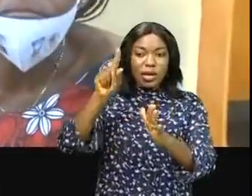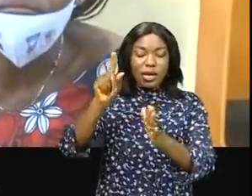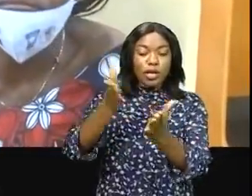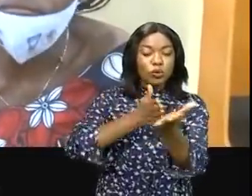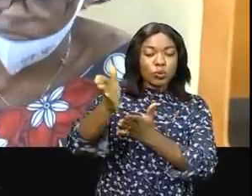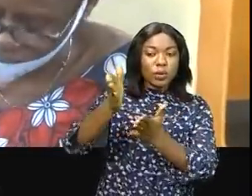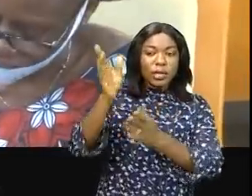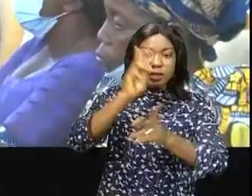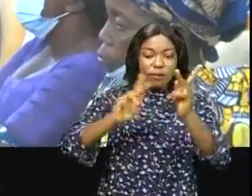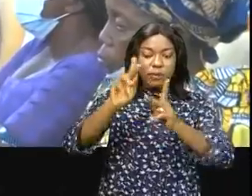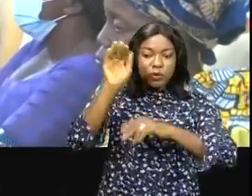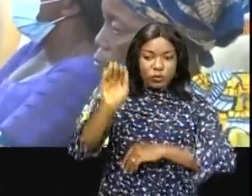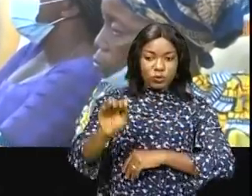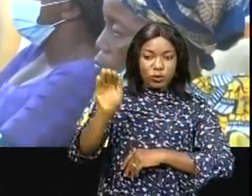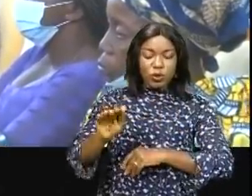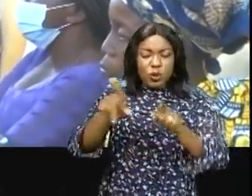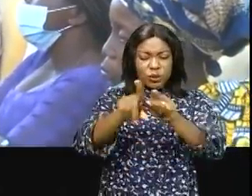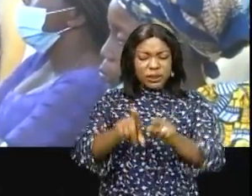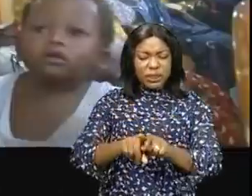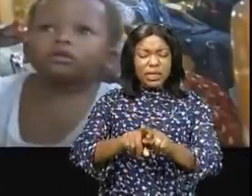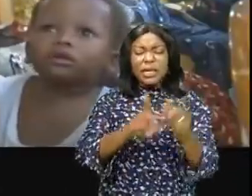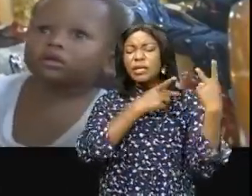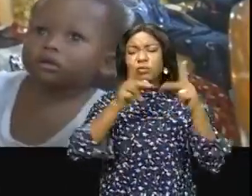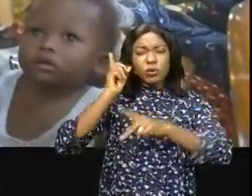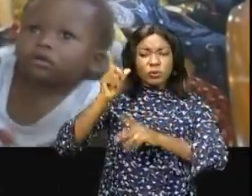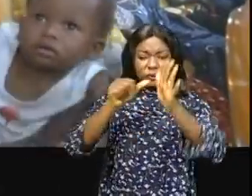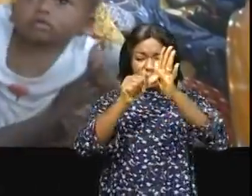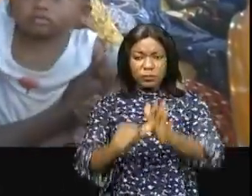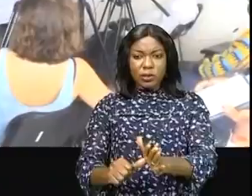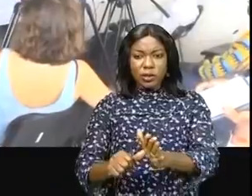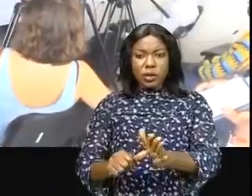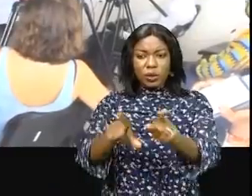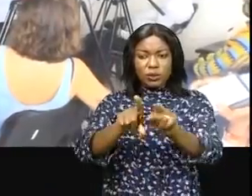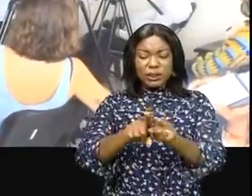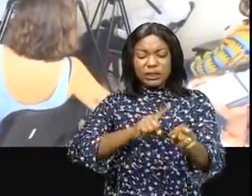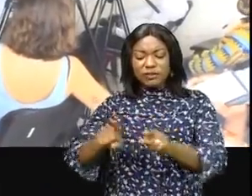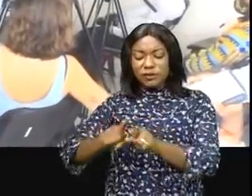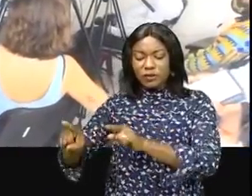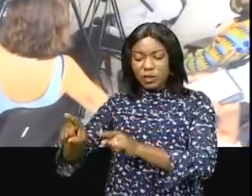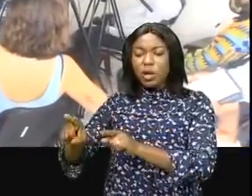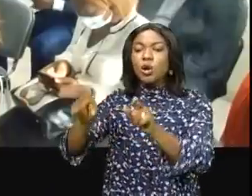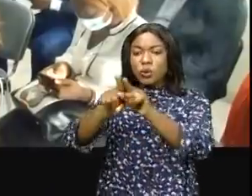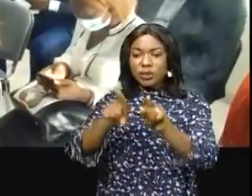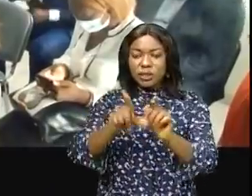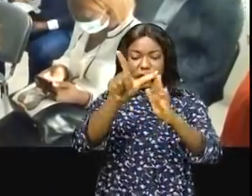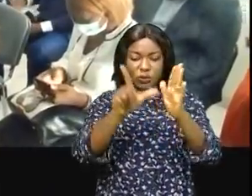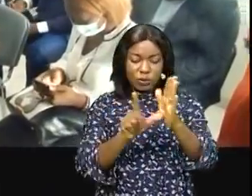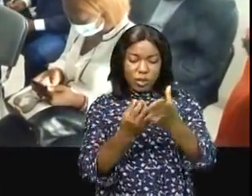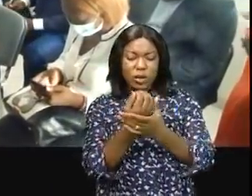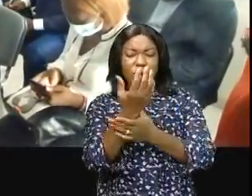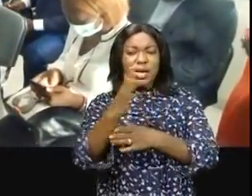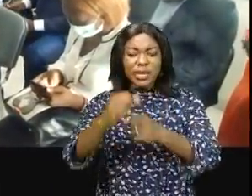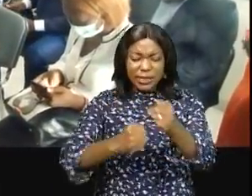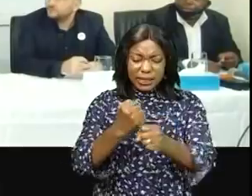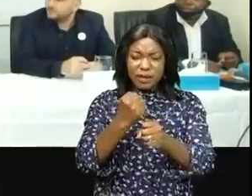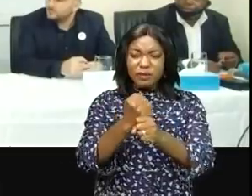pygmés qui subissent la discrimination, la marginalisation et tant d'autres. Cette loi est le produit d'un travail de